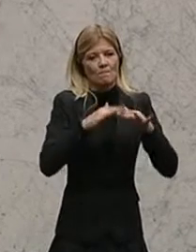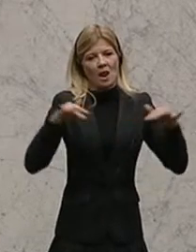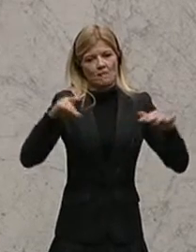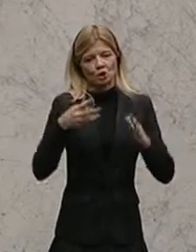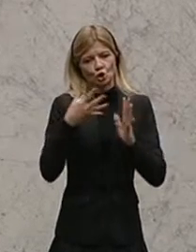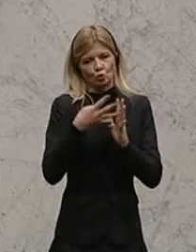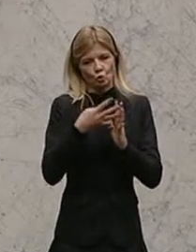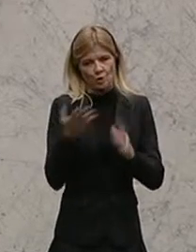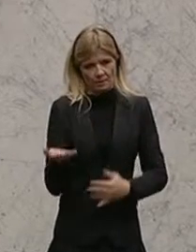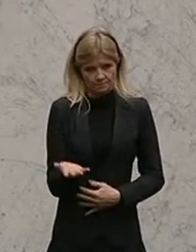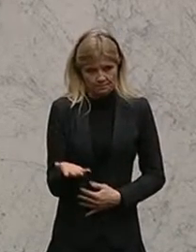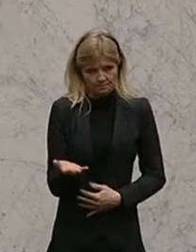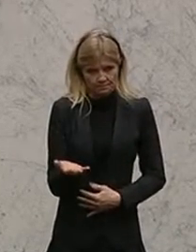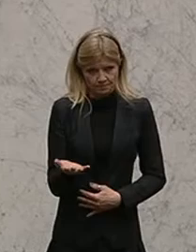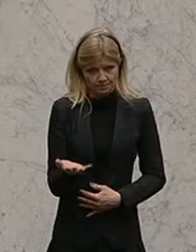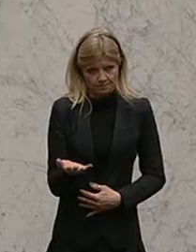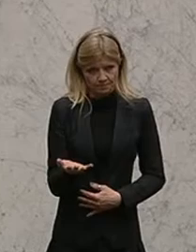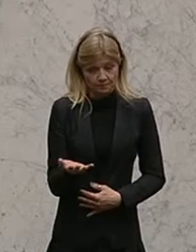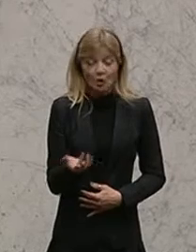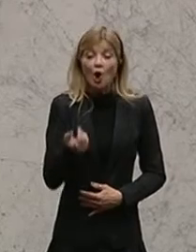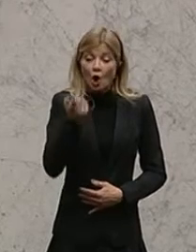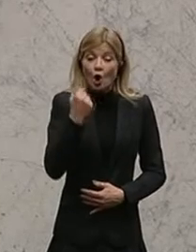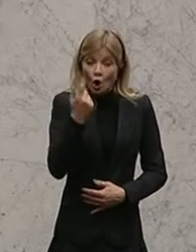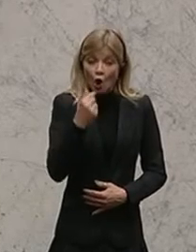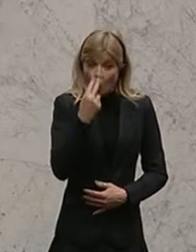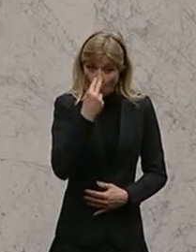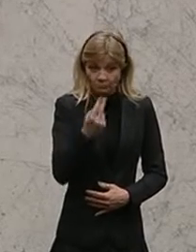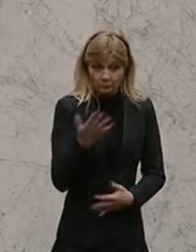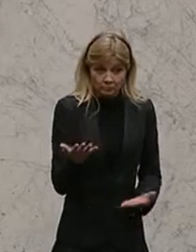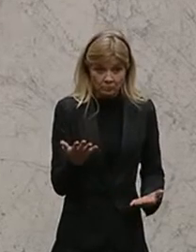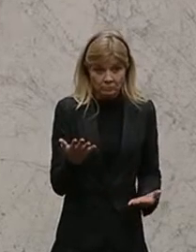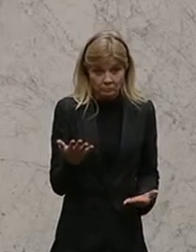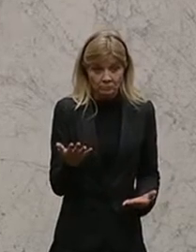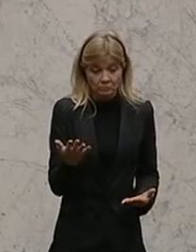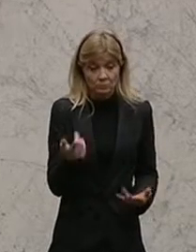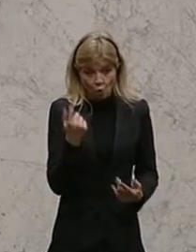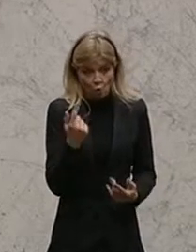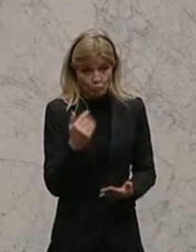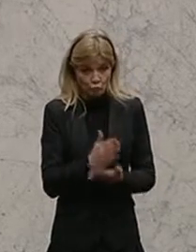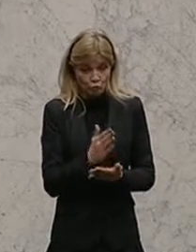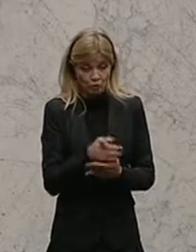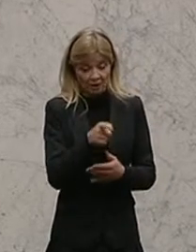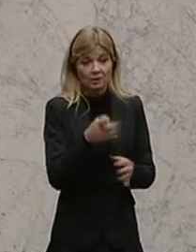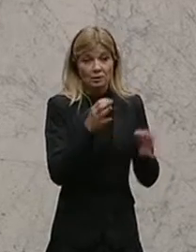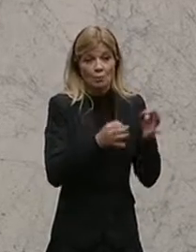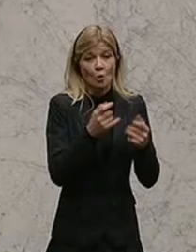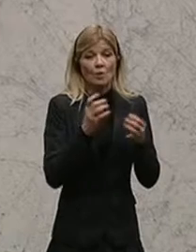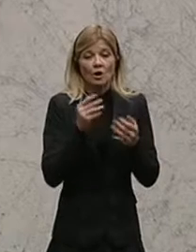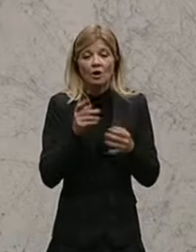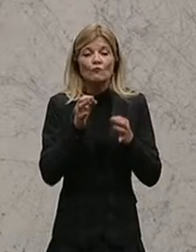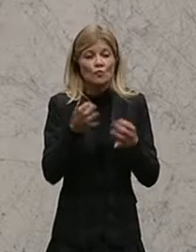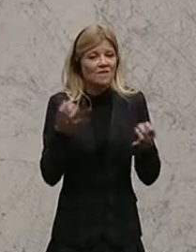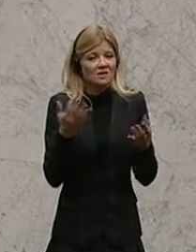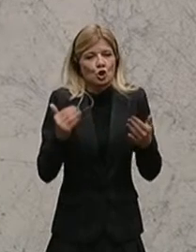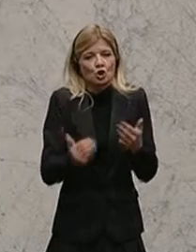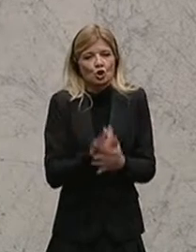zeigen, ob dieser Untersuchungsausschuss die Probe für das neue EU-Ausschussrecht sein und